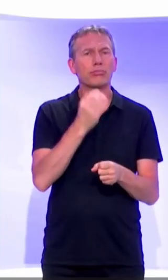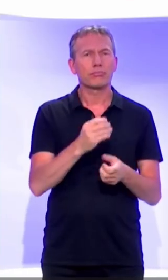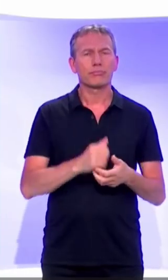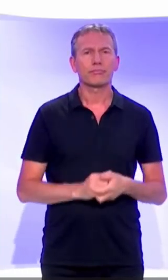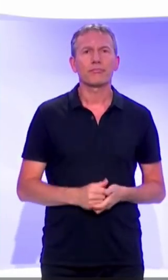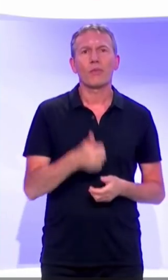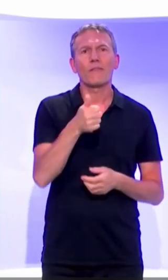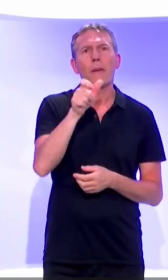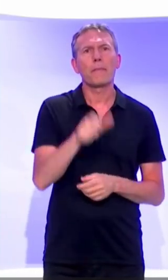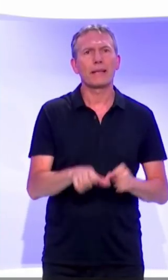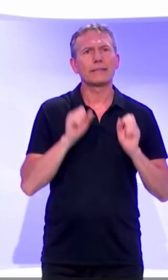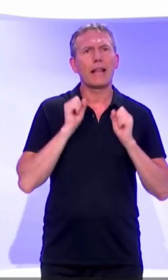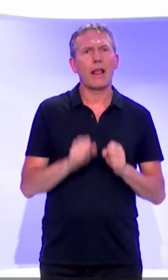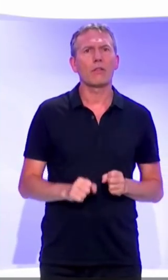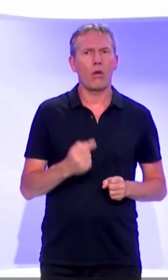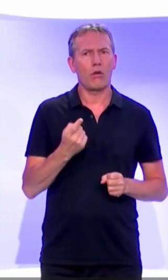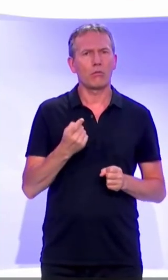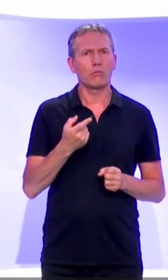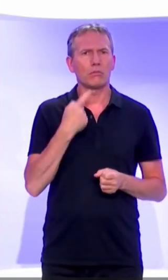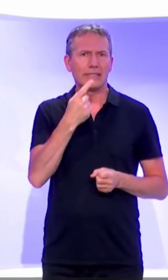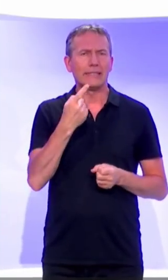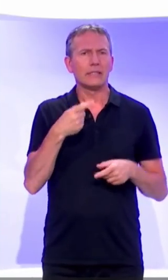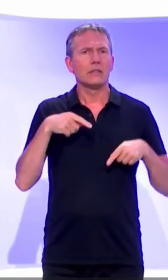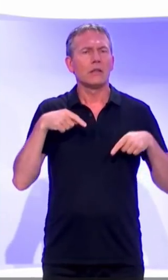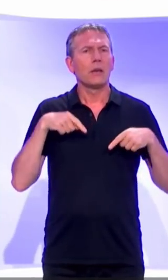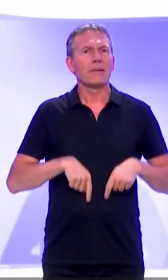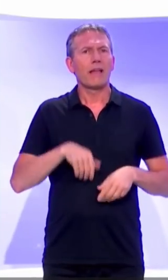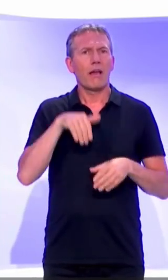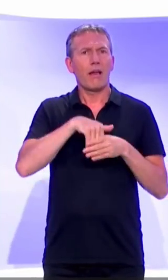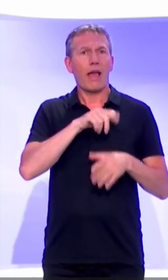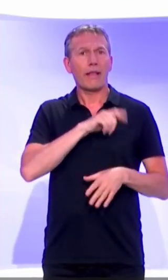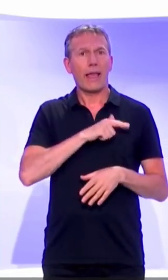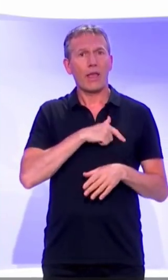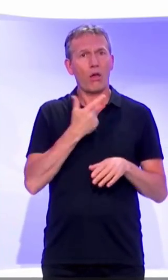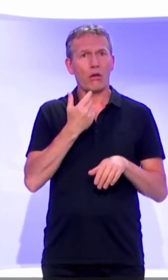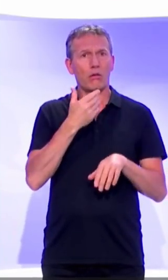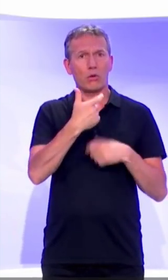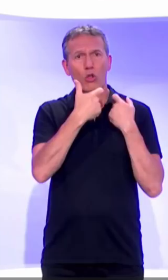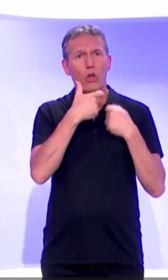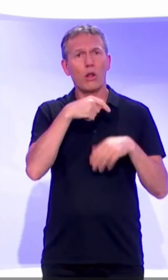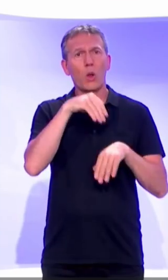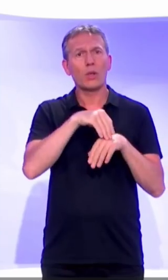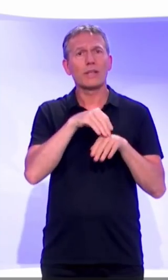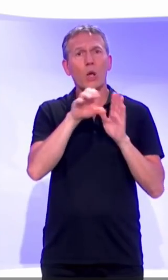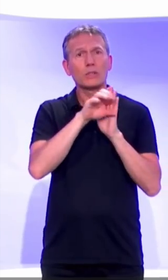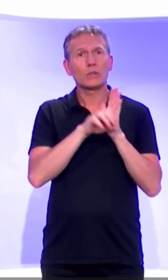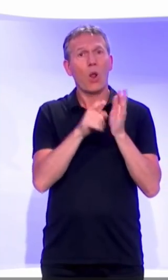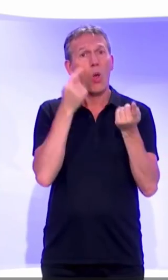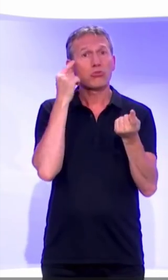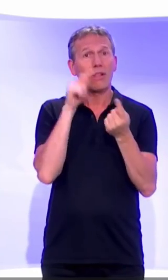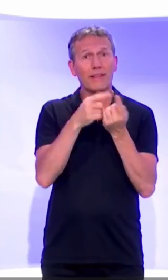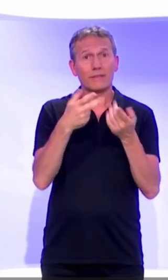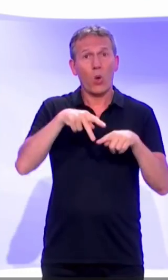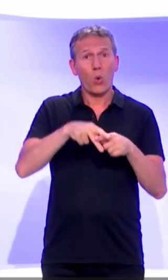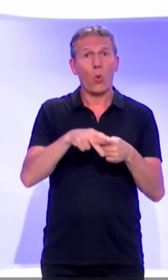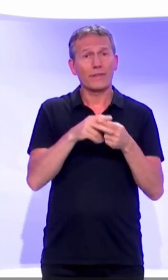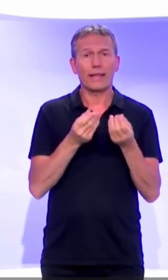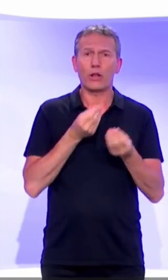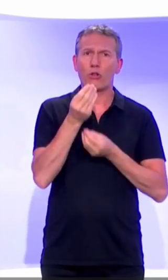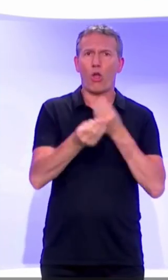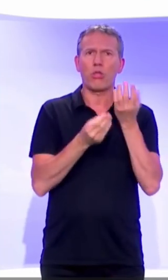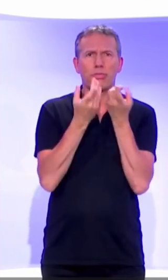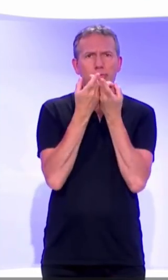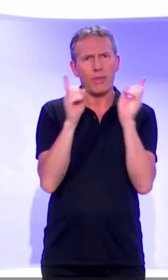pour le ministère de l'Intérieur qui travaille sous le contrôle du Conseil constitutionnel, nous n'avons qu'un seul objectif, faire en sorte que l'outil permette à cet exercice